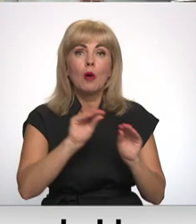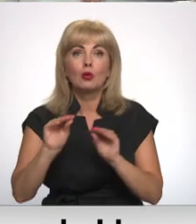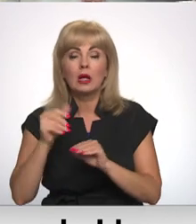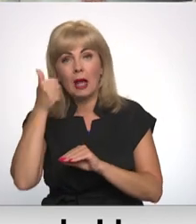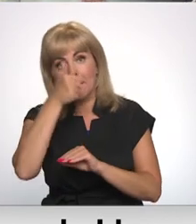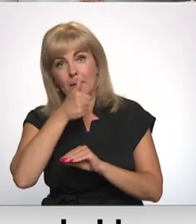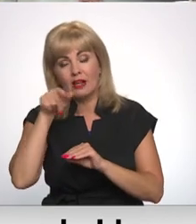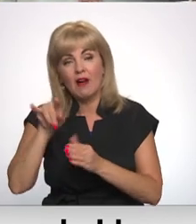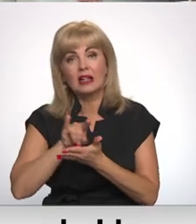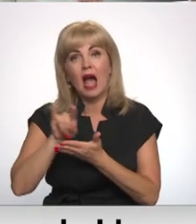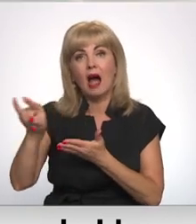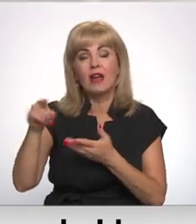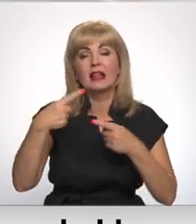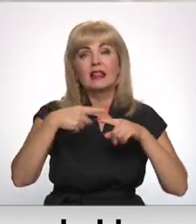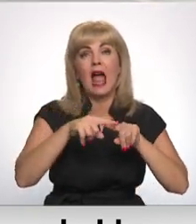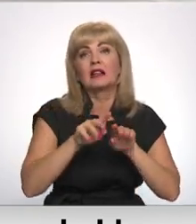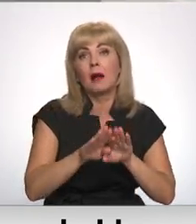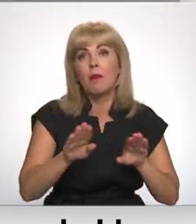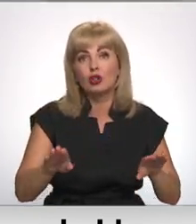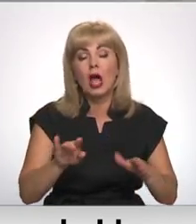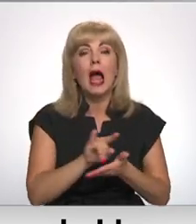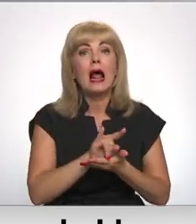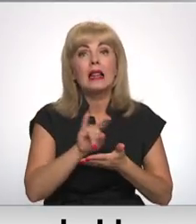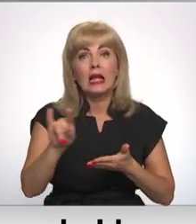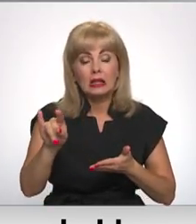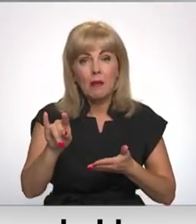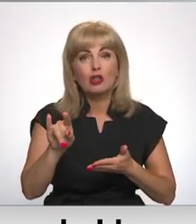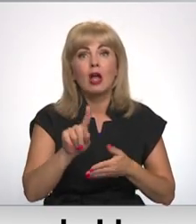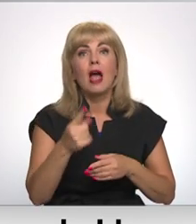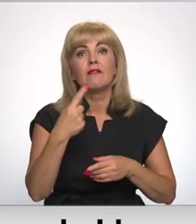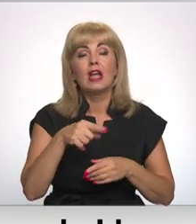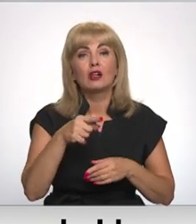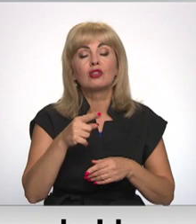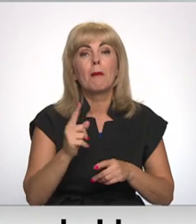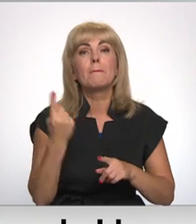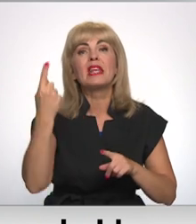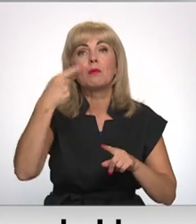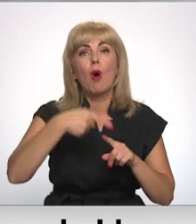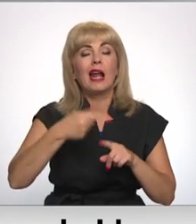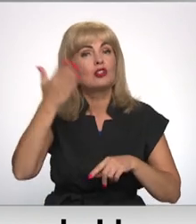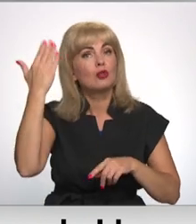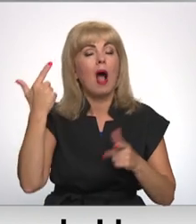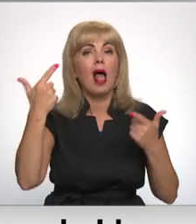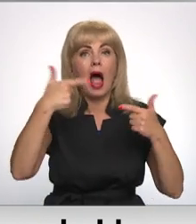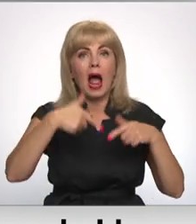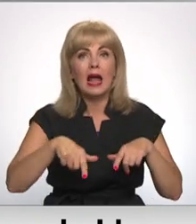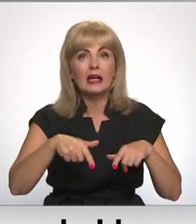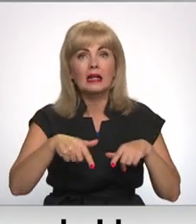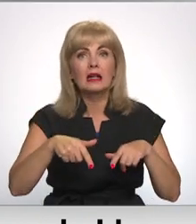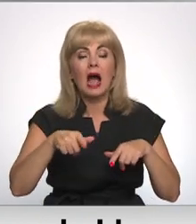privātajā aviācijas tehnikas muzejā. Šī lidmašīna viennozīmīgi ir viens no pionieriem starp tā laika bumbvedējiem.